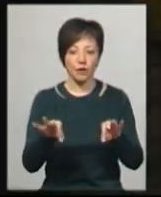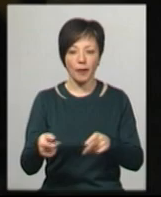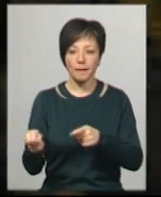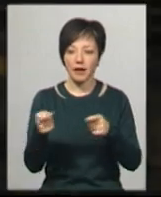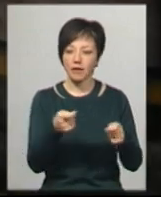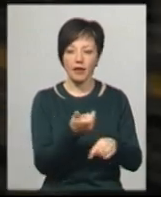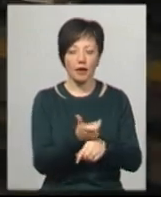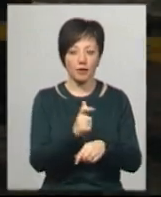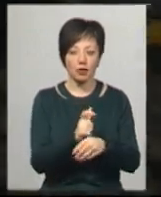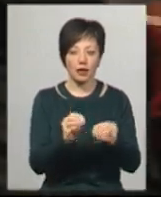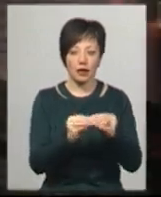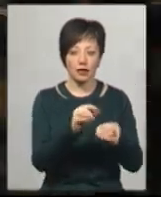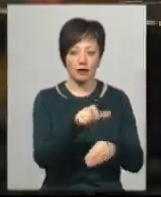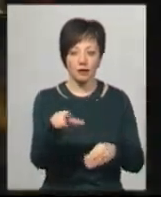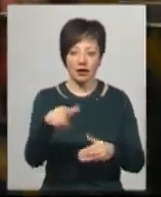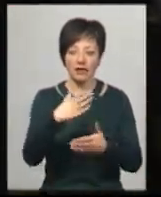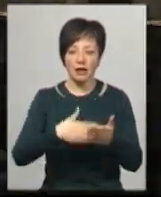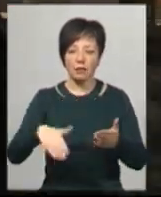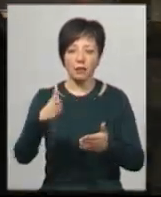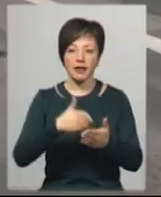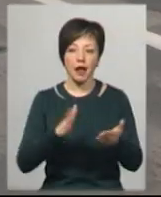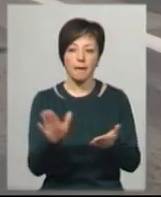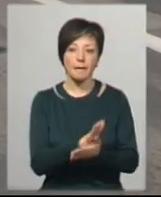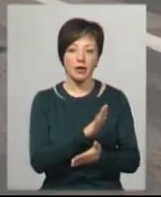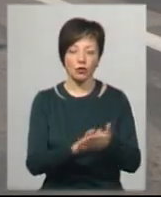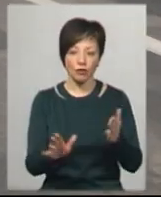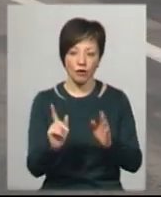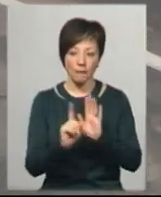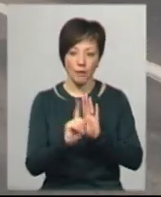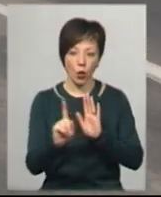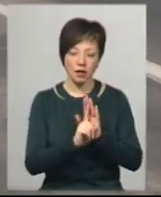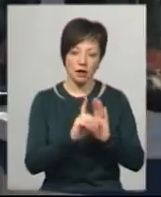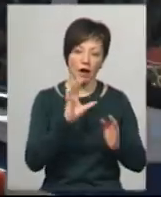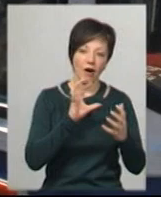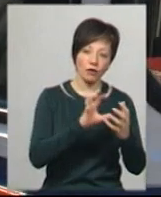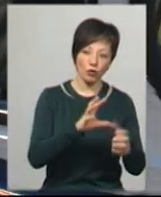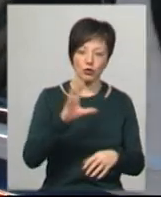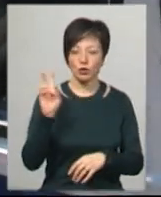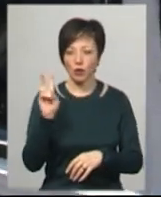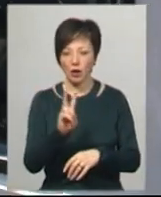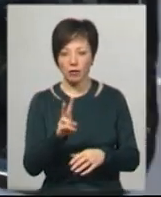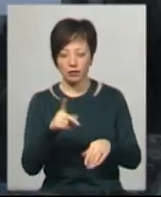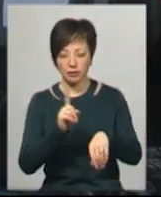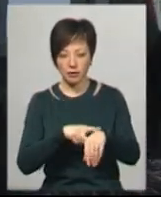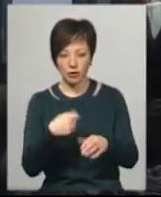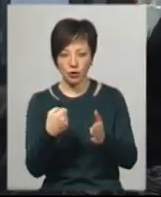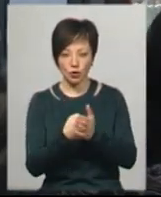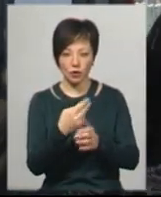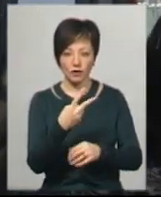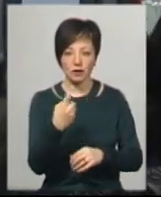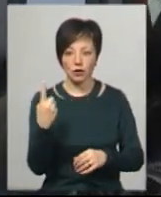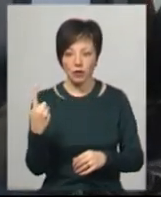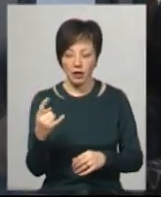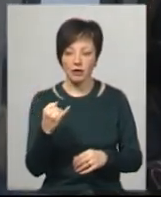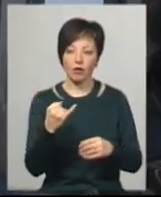більше 10 осіб. Також у місті відмінили пільговий проїзд у тролейбусах та автобусах. Сам транспорт курсує містом до 21 години в будні та